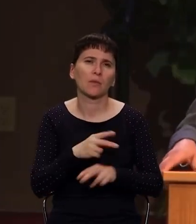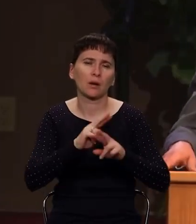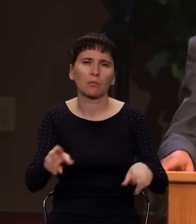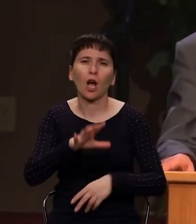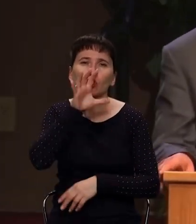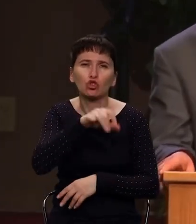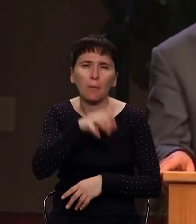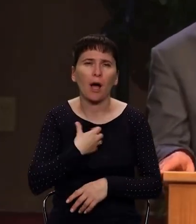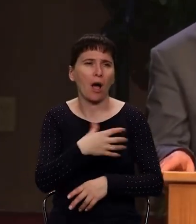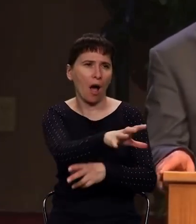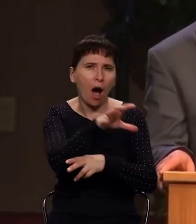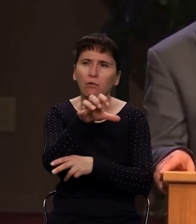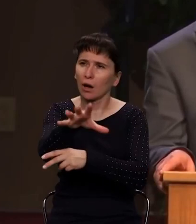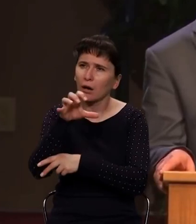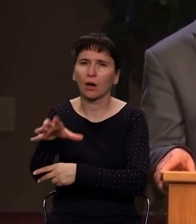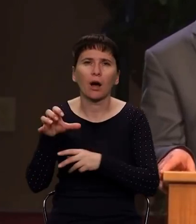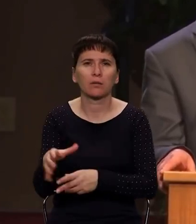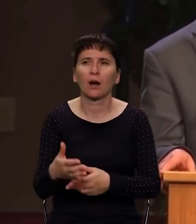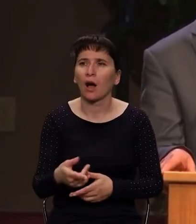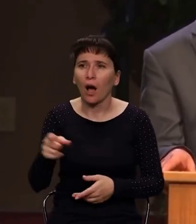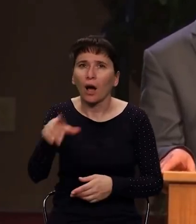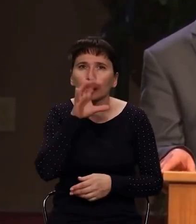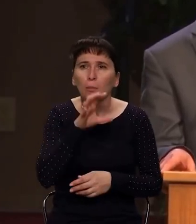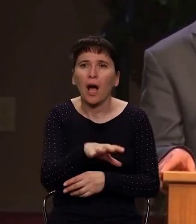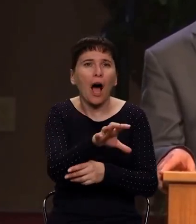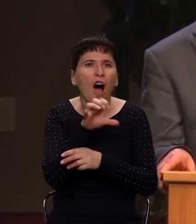уподобились псам, немогущим лаять.